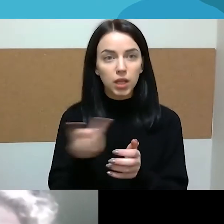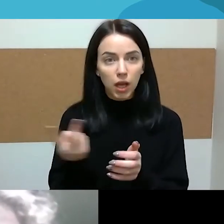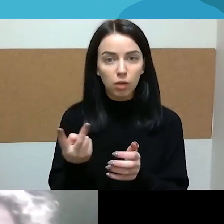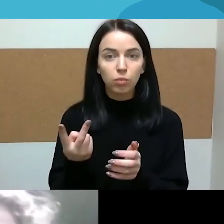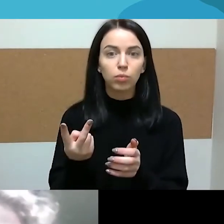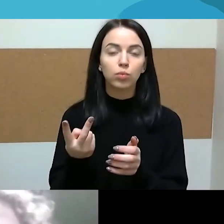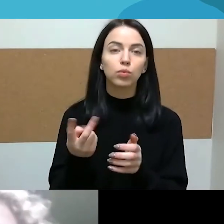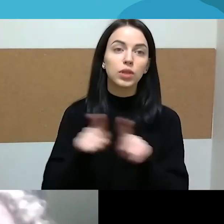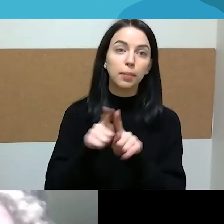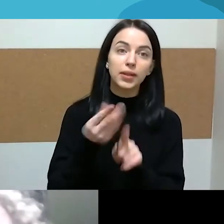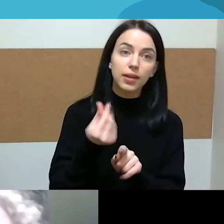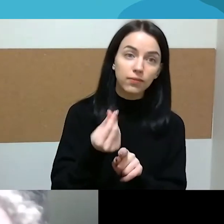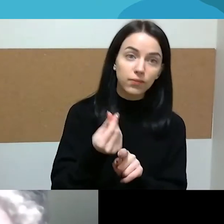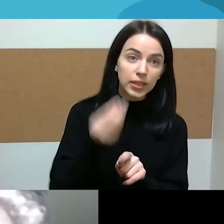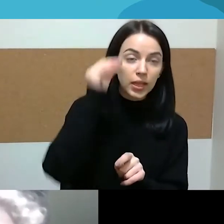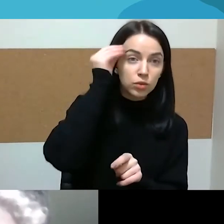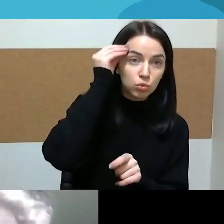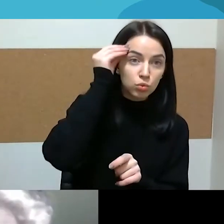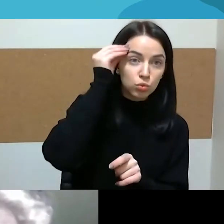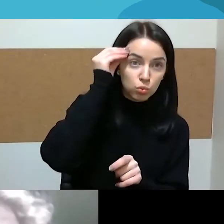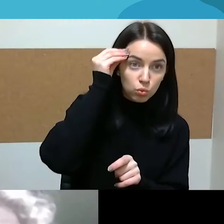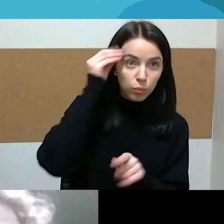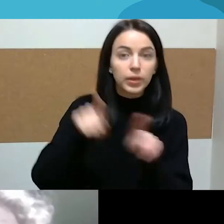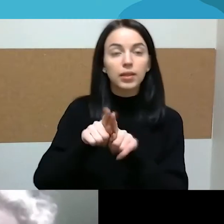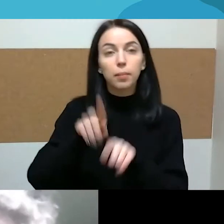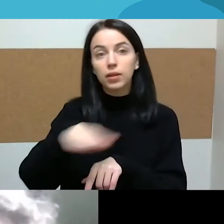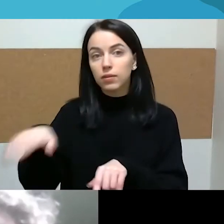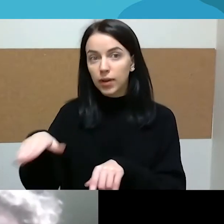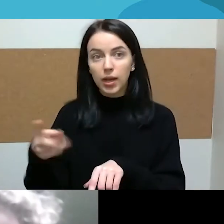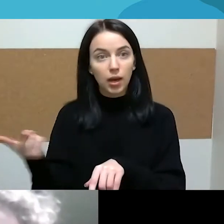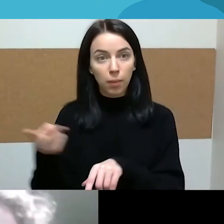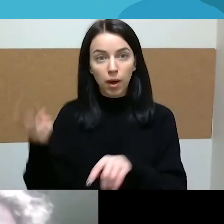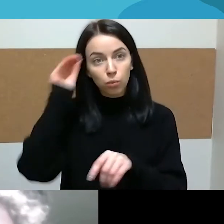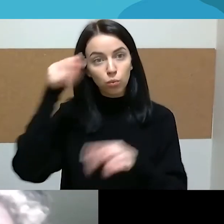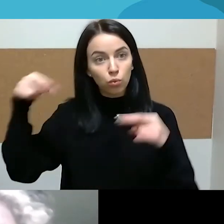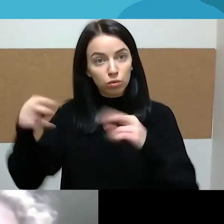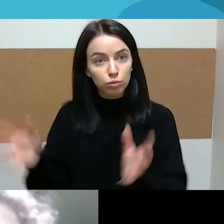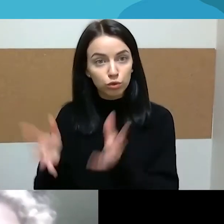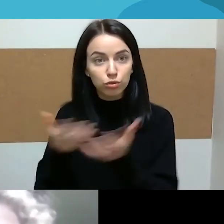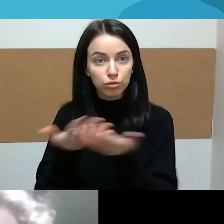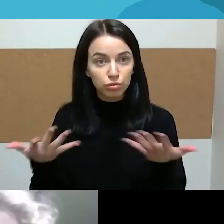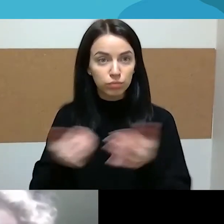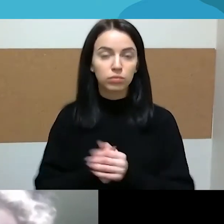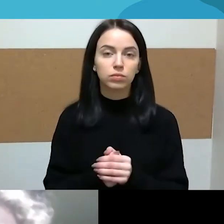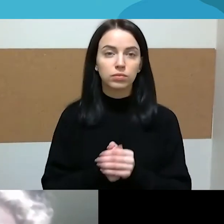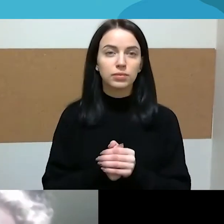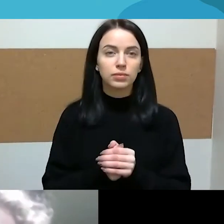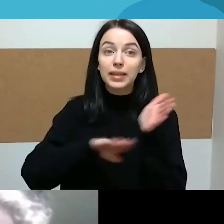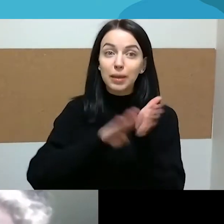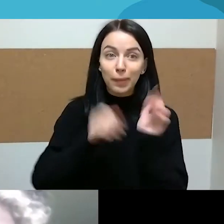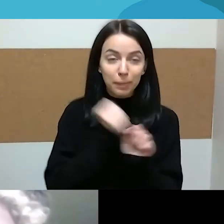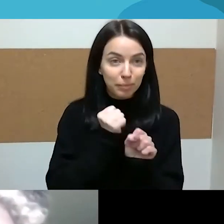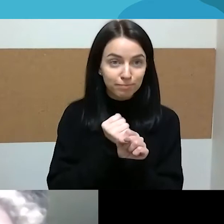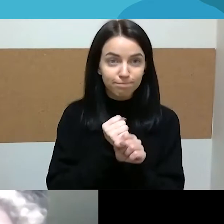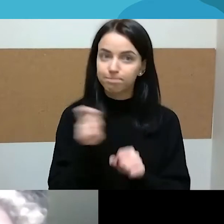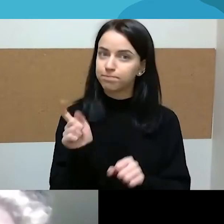ištekliais, bet jie lygiai taip pat turi rūpintis ir atžalomis, įsitraukdami emociškai. Bet tai nėra taip paprasta padaryti, nes, kaip aš jau